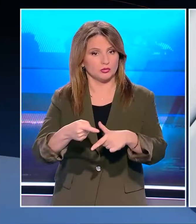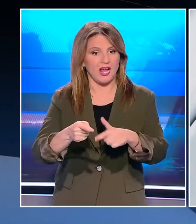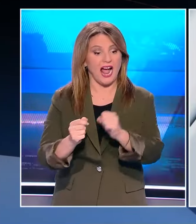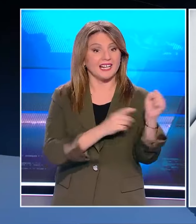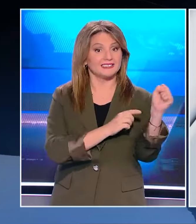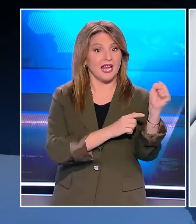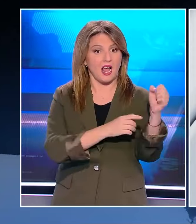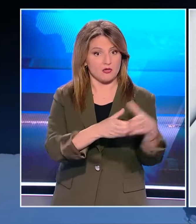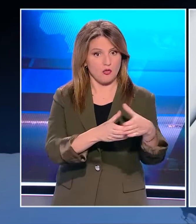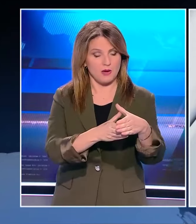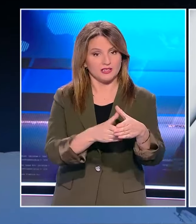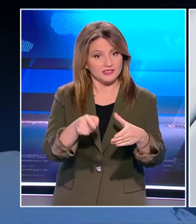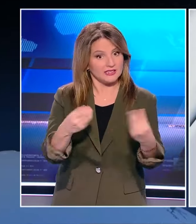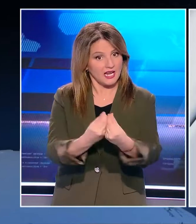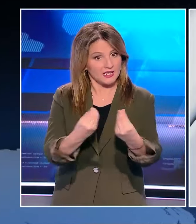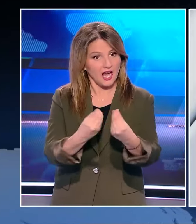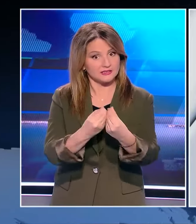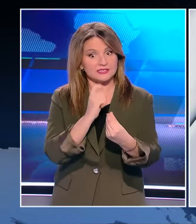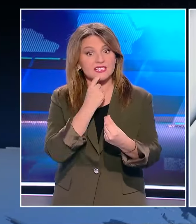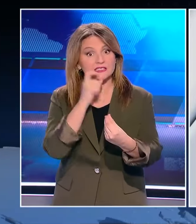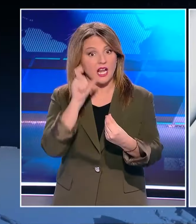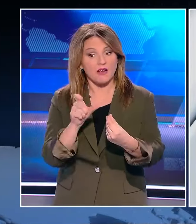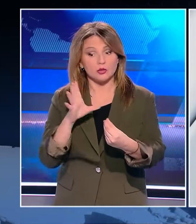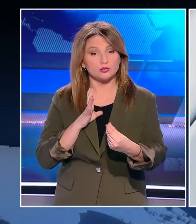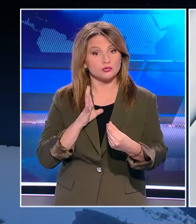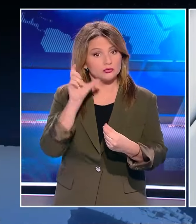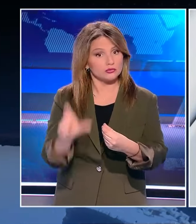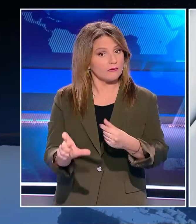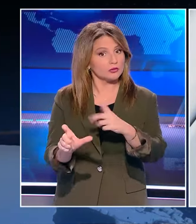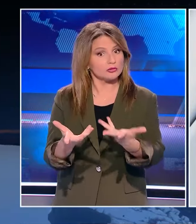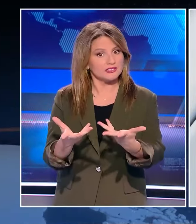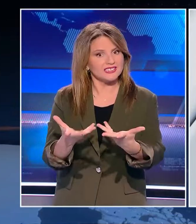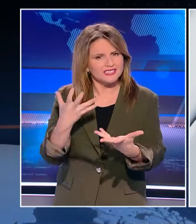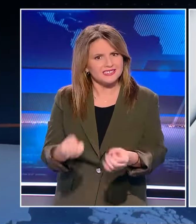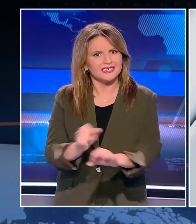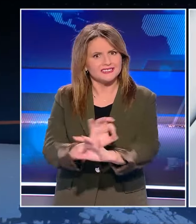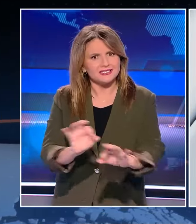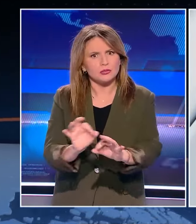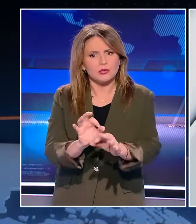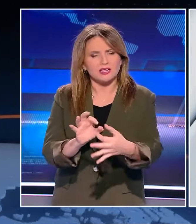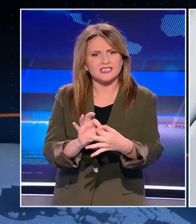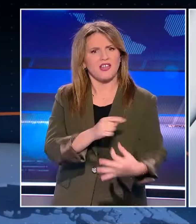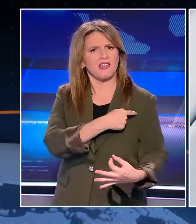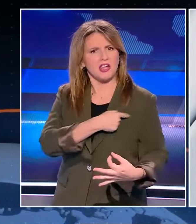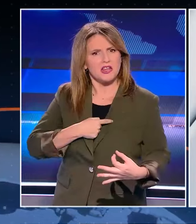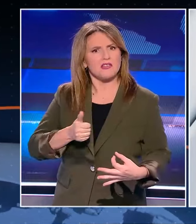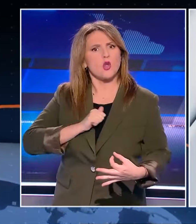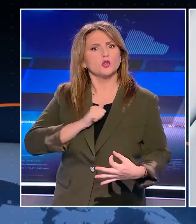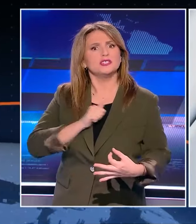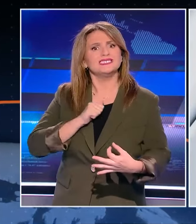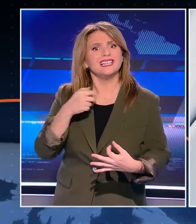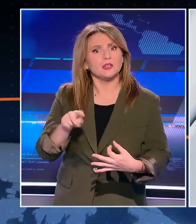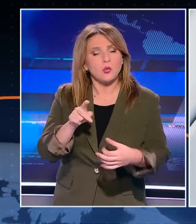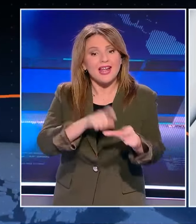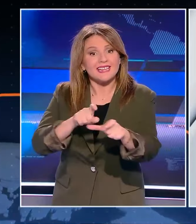Αριστεράς Ένας άνθρωπος ο οποίος είχε σίγουρα σχέσεις διοίκησης και ιδιοκτησίες